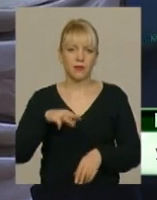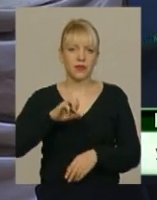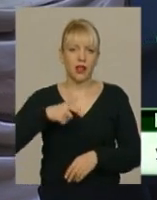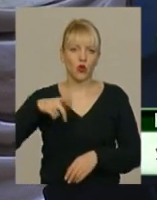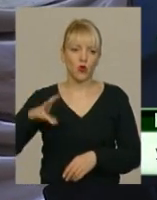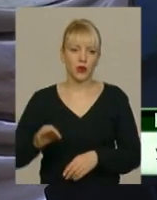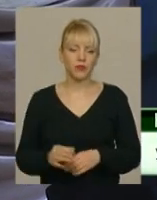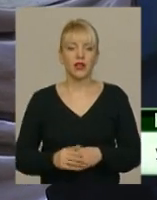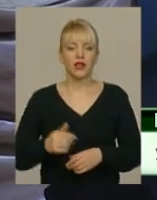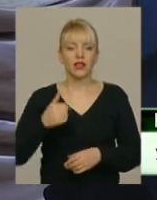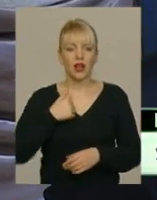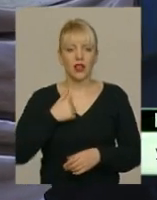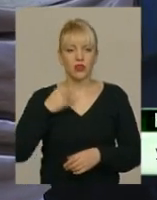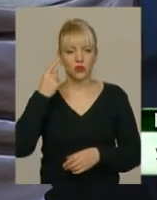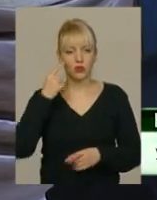Я думаю,